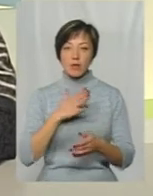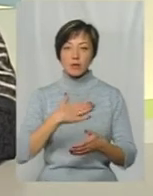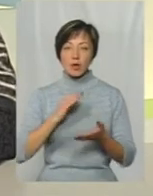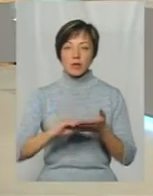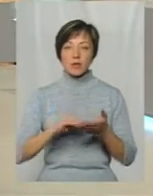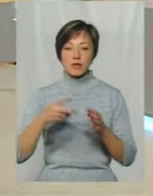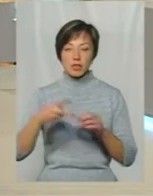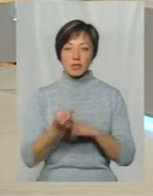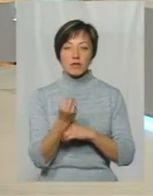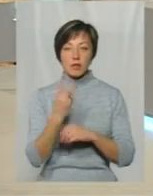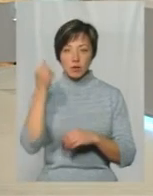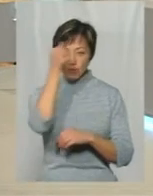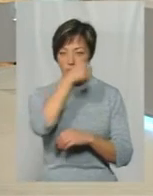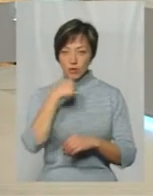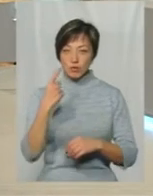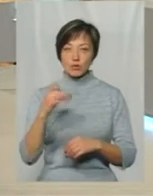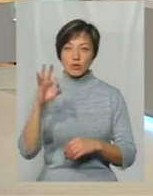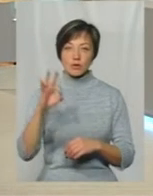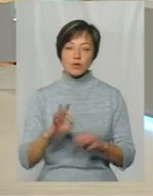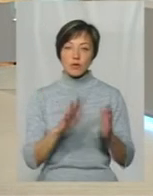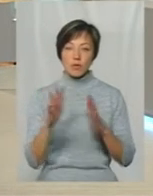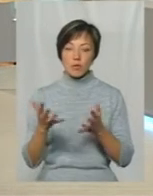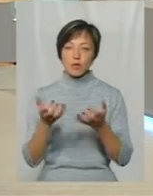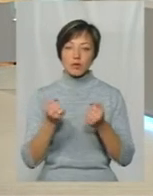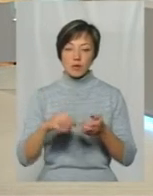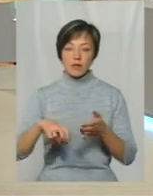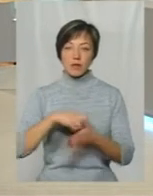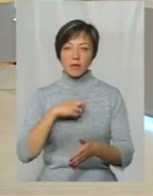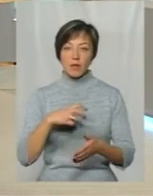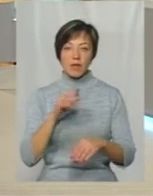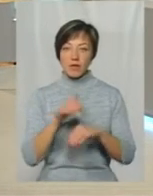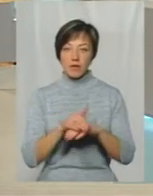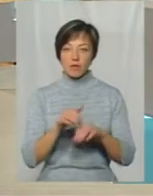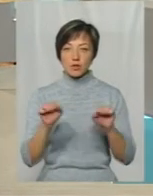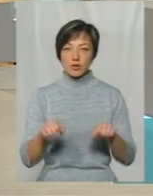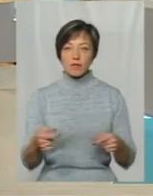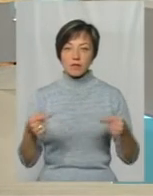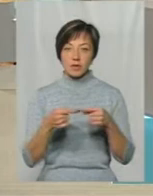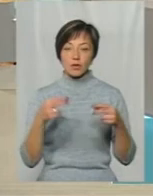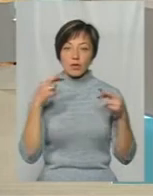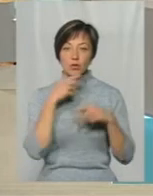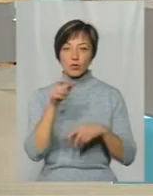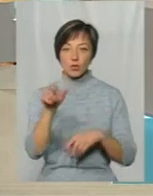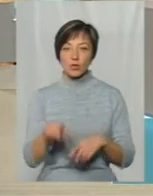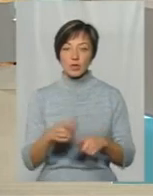в 2012 році У 100% випадках я отримала відписку, що не виявилося можливим визначити утруєника